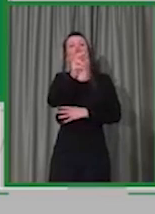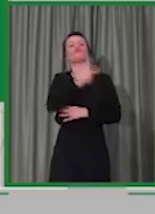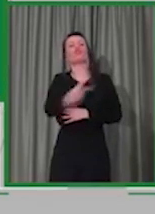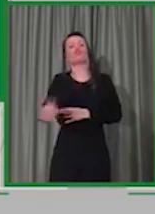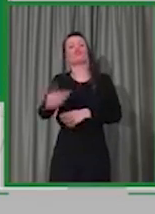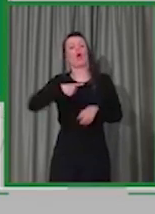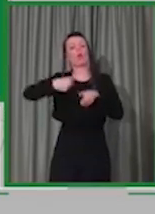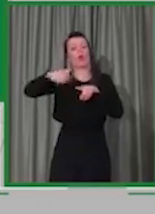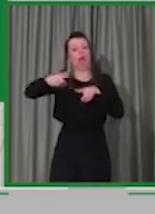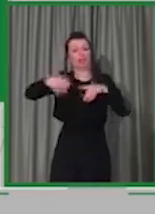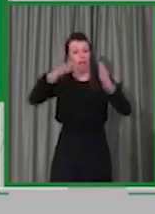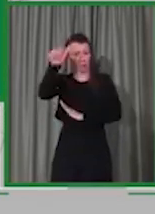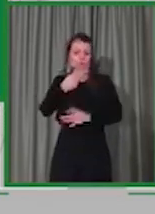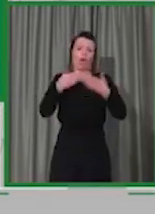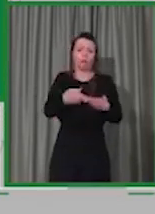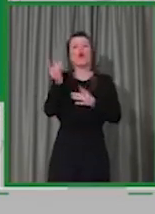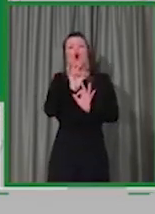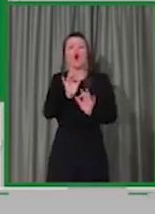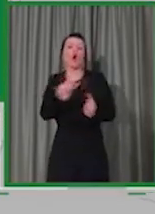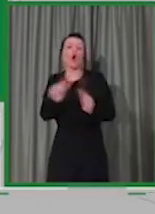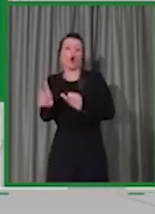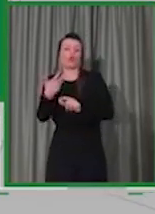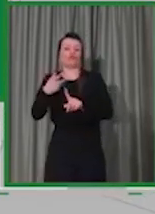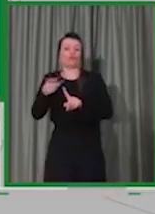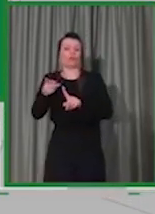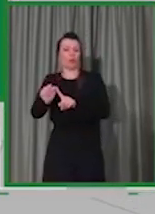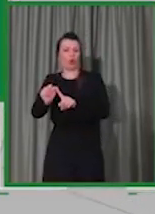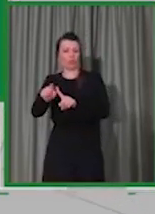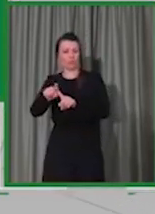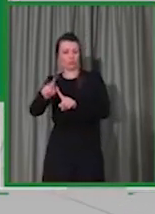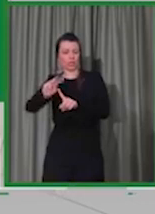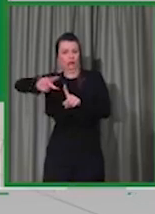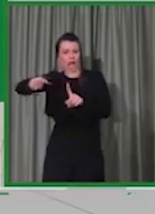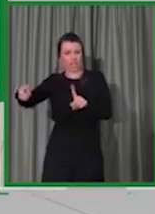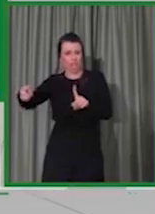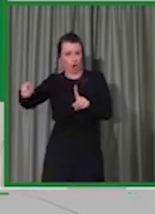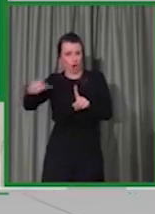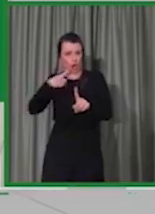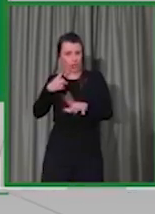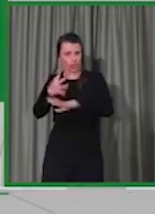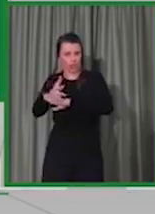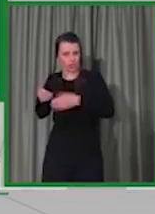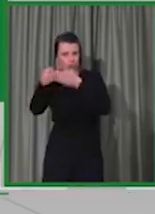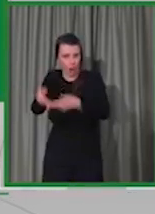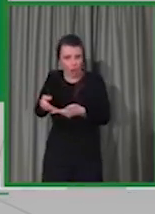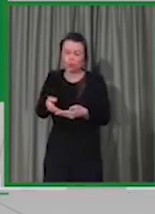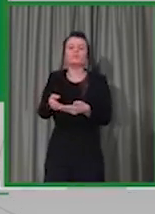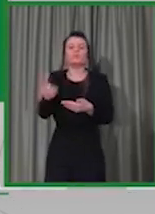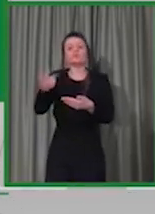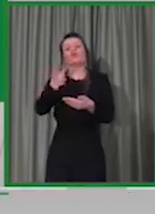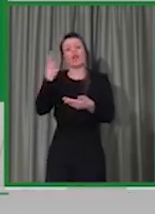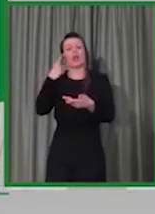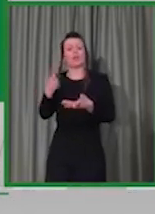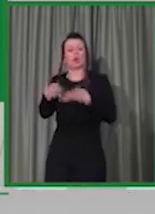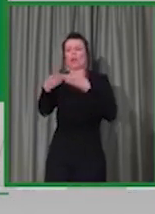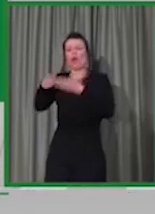In alternativa invece le famiglie potranno scegliere la seconda linea di intervento che prevede un contributo fino a 500 euro, quindi